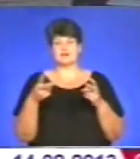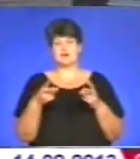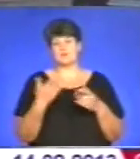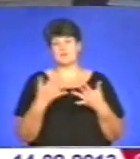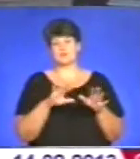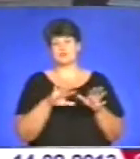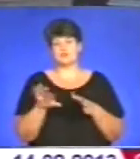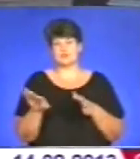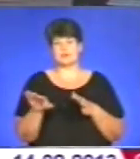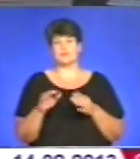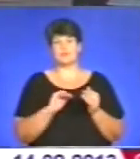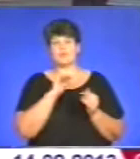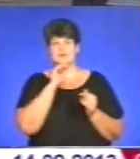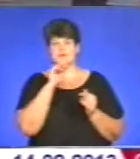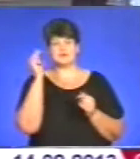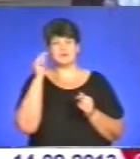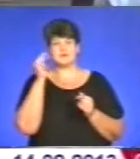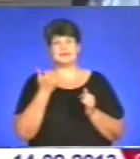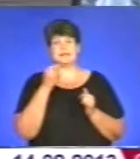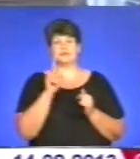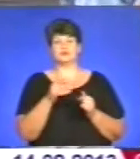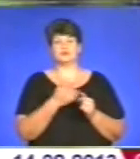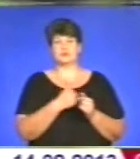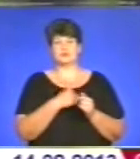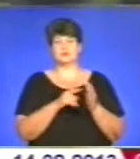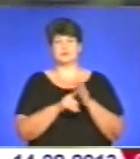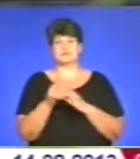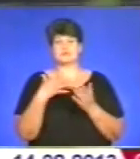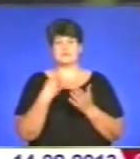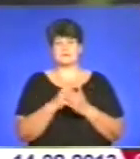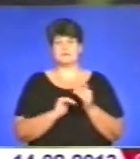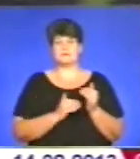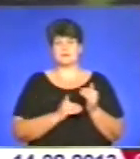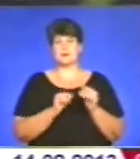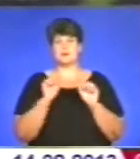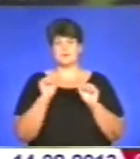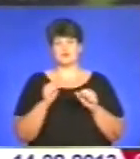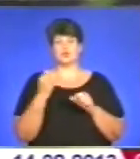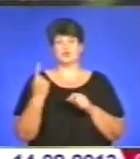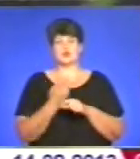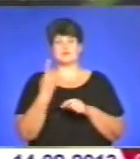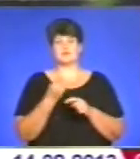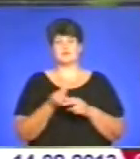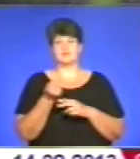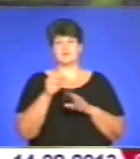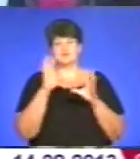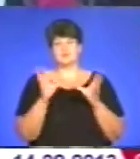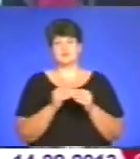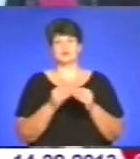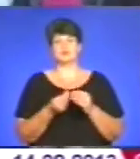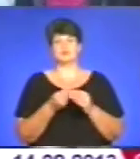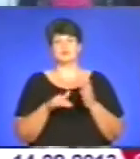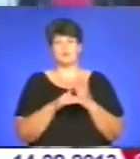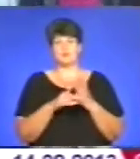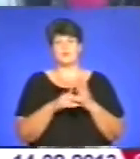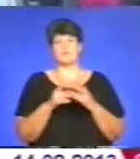пройшли професійне навчання. Для тих, хто хоче започаткувати власний бізнес, можливо одноразова виплата всієї суми допомоги із